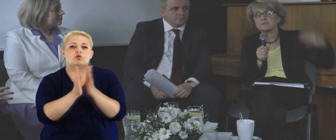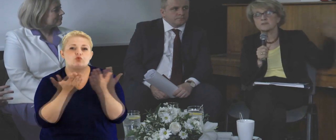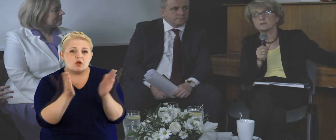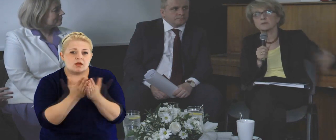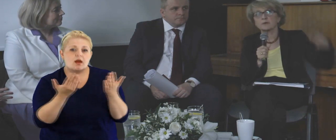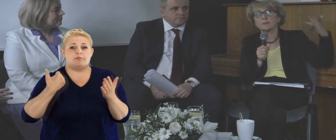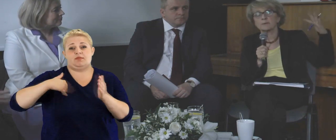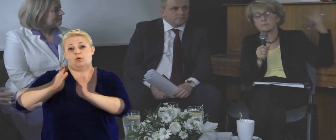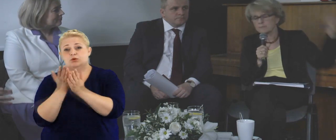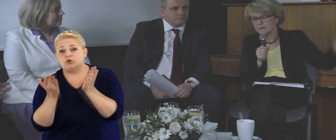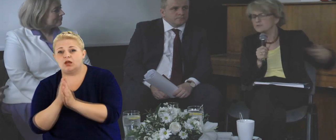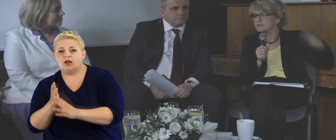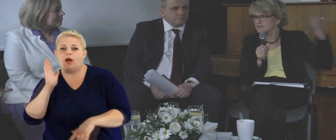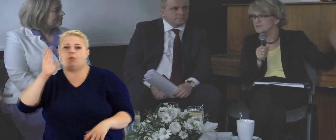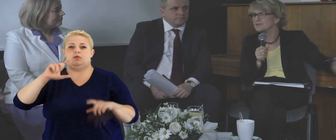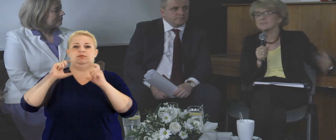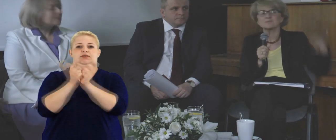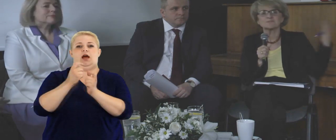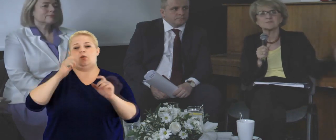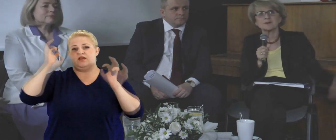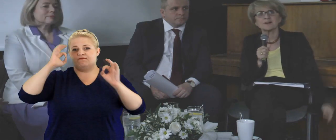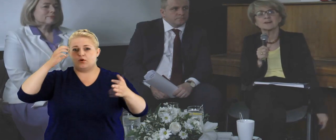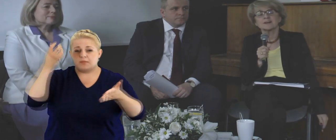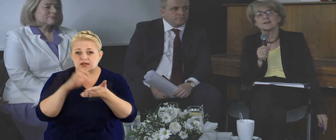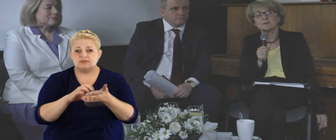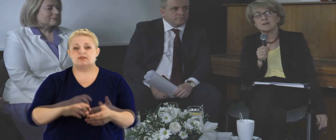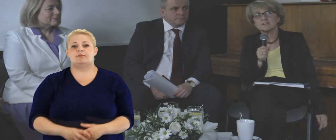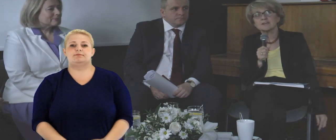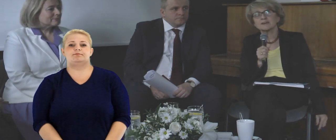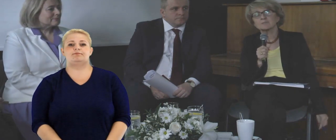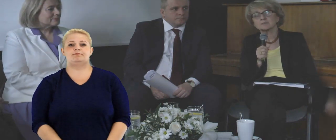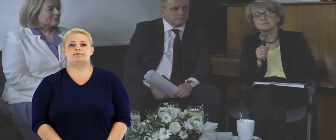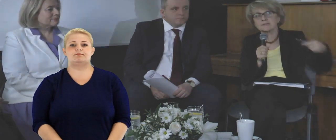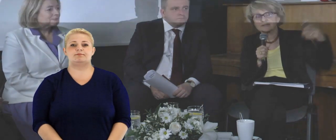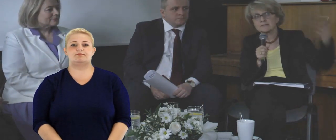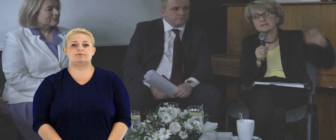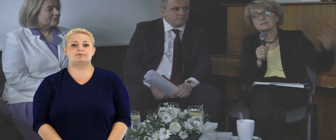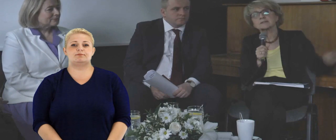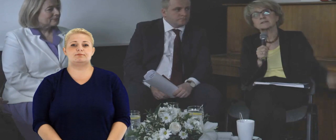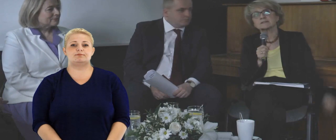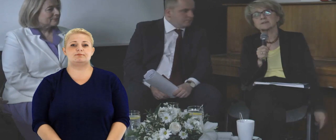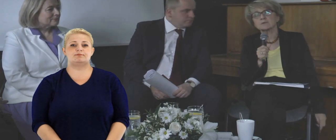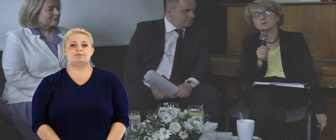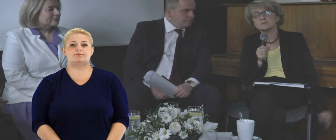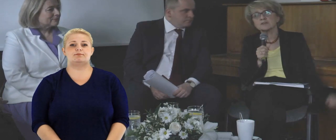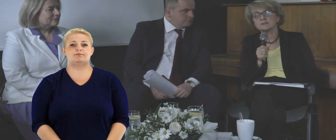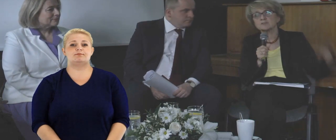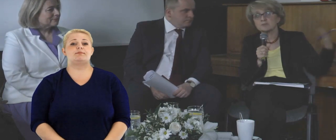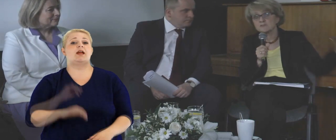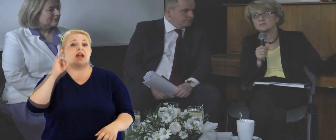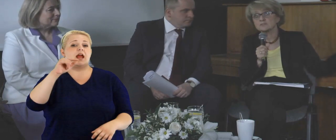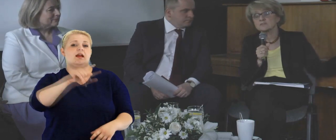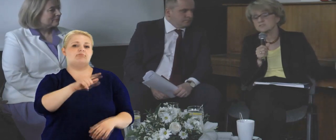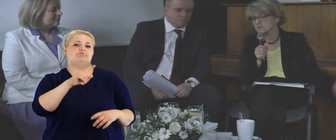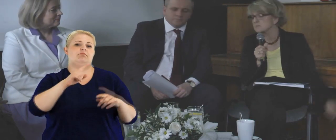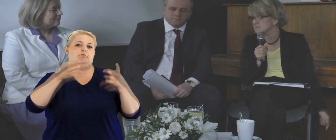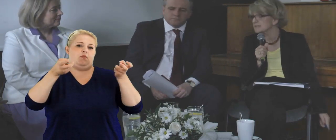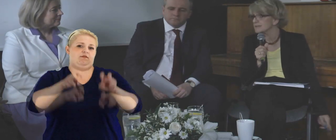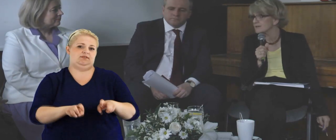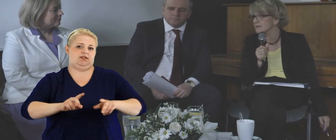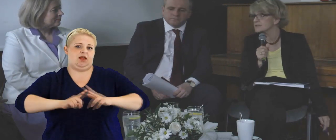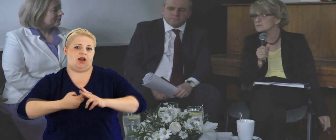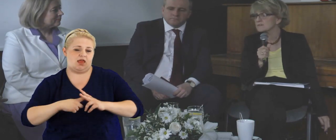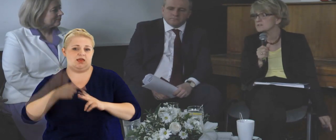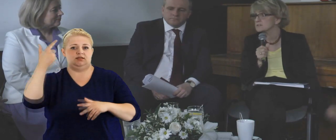zielony papier, wtedy i biały papier, zielona księga się, i biała księga i potem ten cały komunikat i doprowadziło to wreszcie do